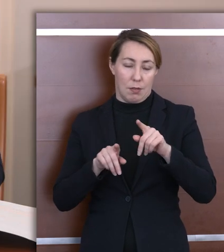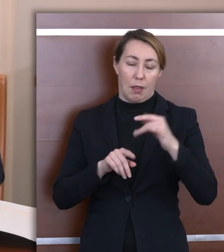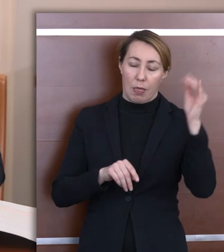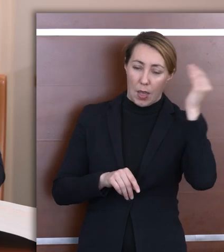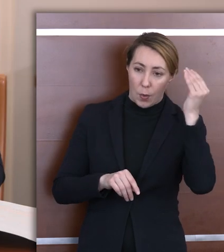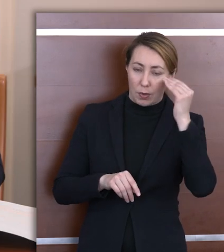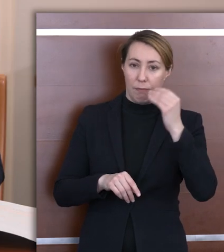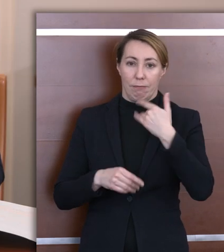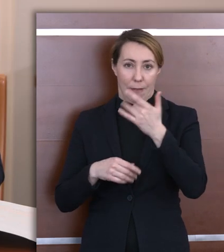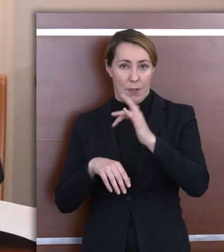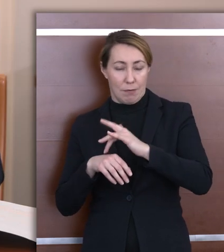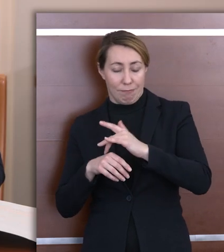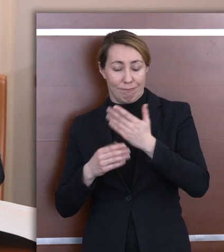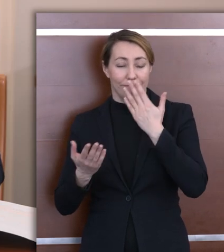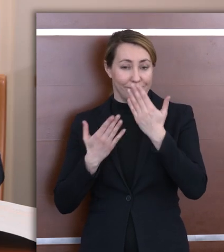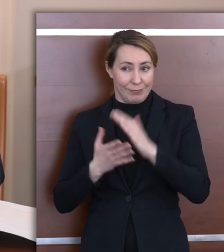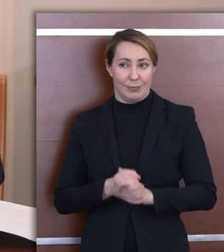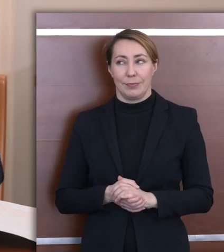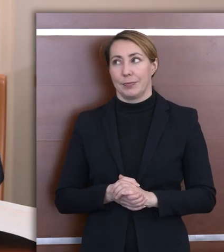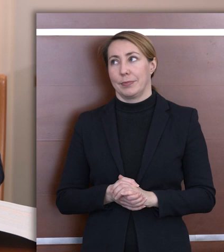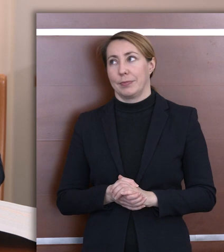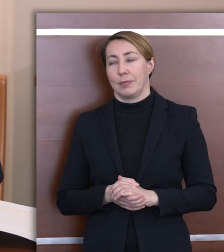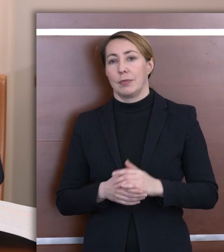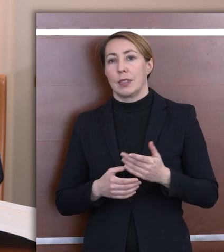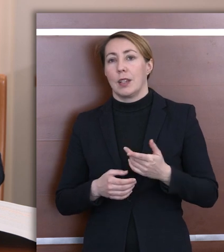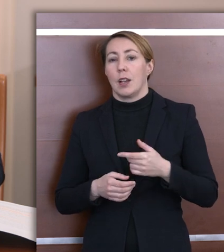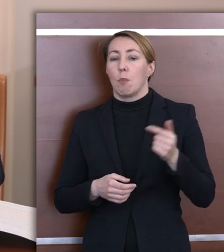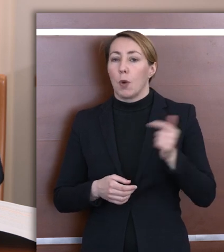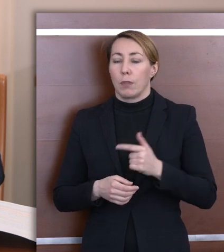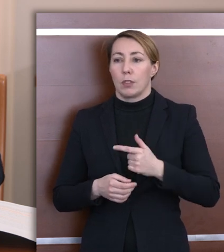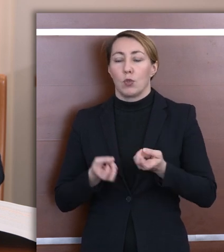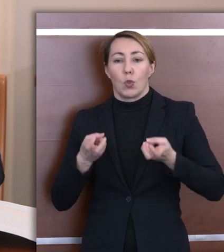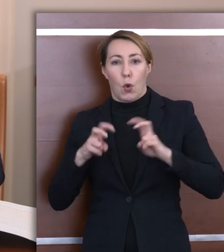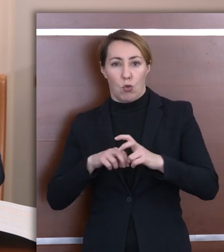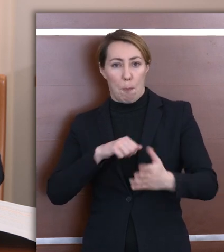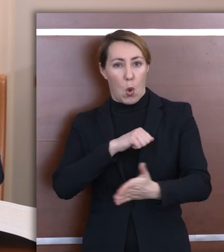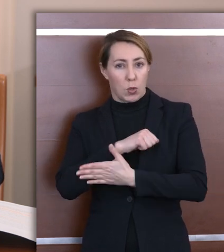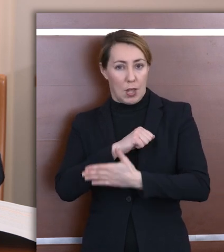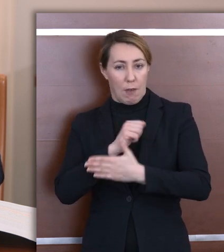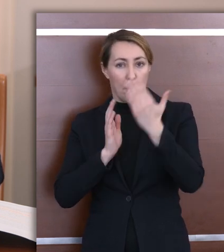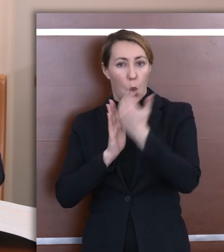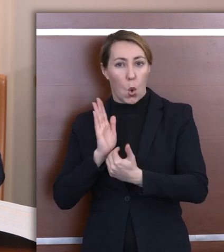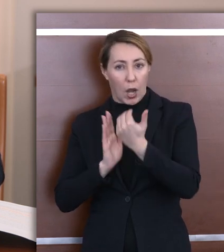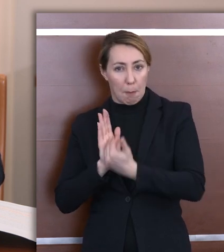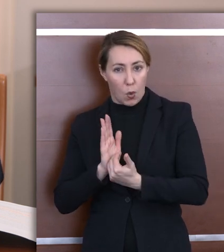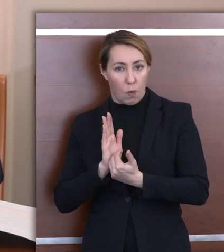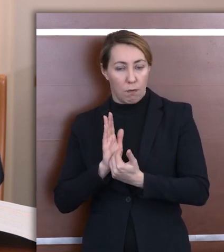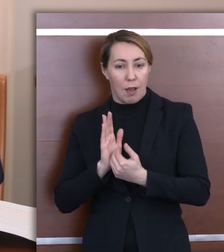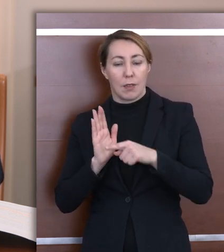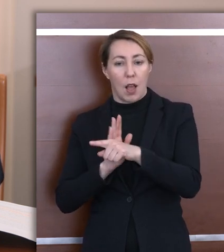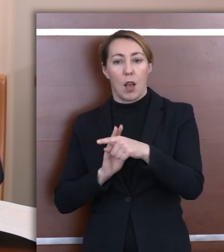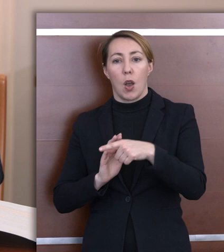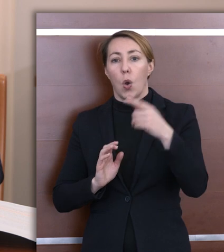Wnioski sprowadzają się do tego, aby doprowadzić do stworzenia podstawy programowej dla